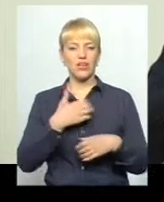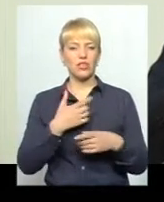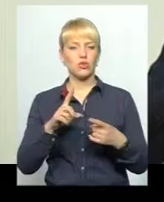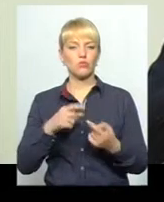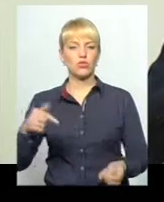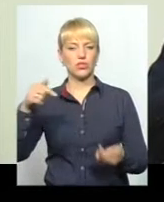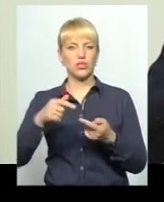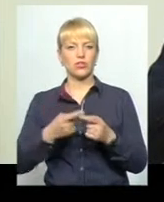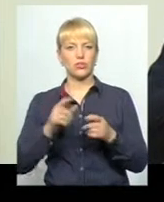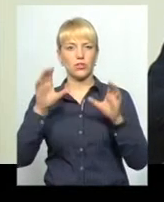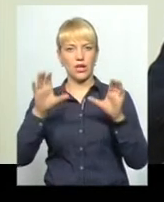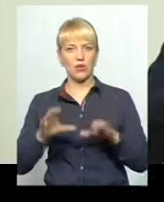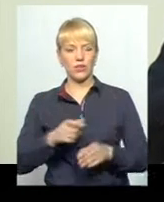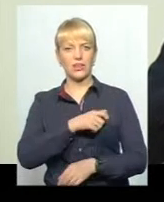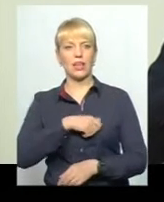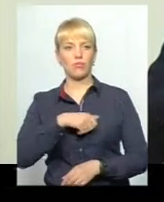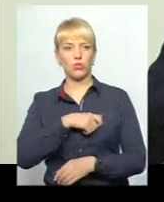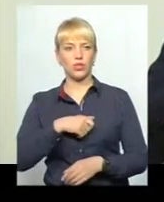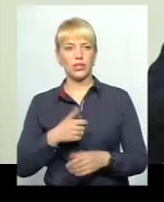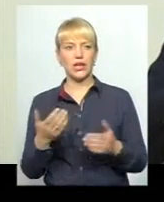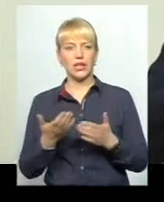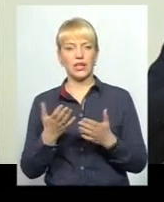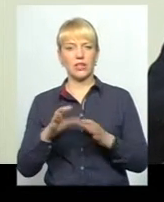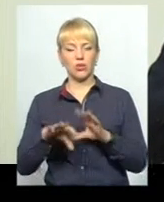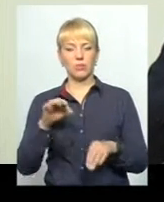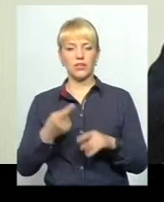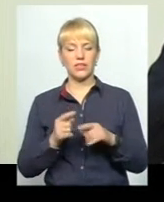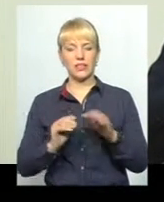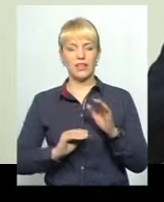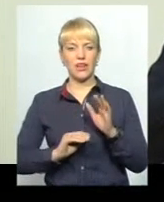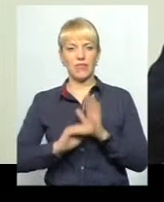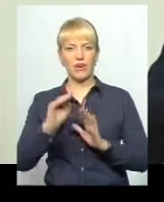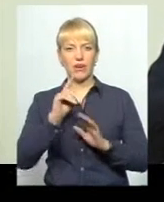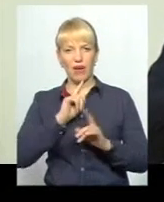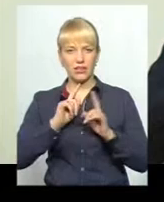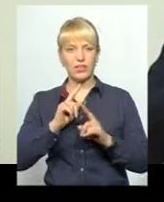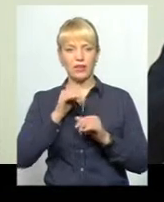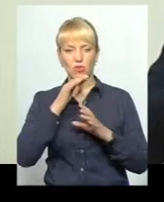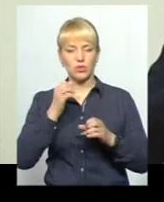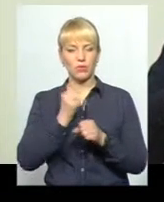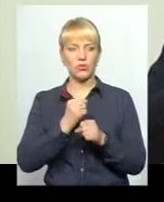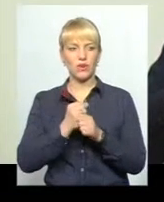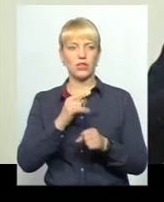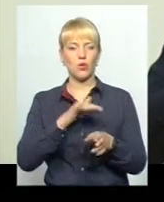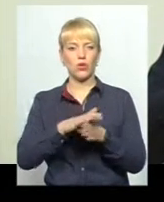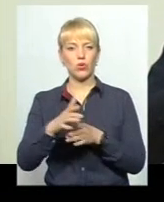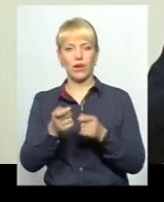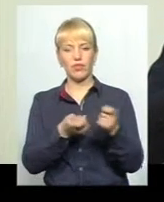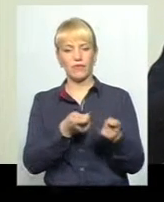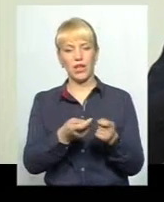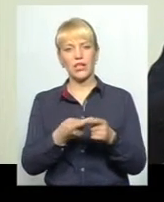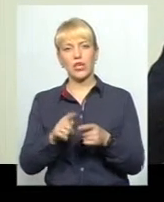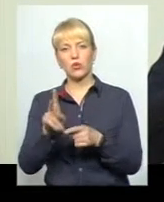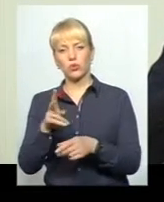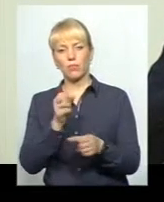закону, депутат, який обраний в цій Раді, не може працювати в виконавчій владі. Або той,